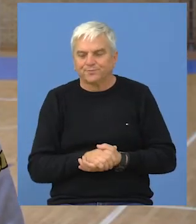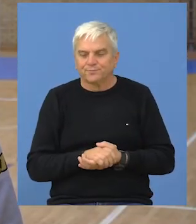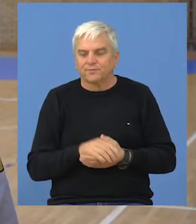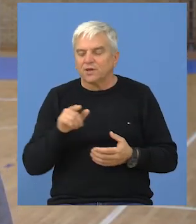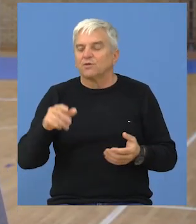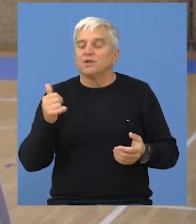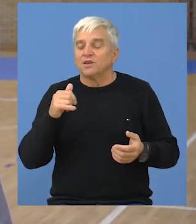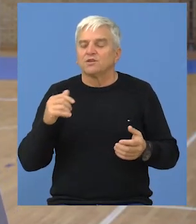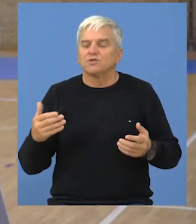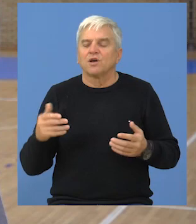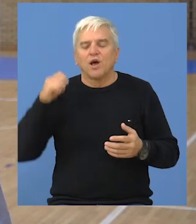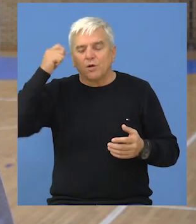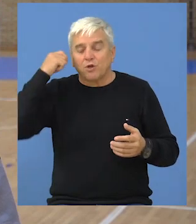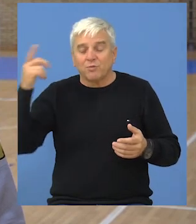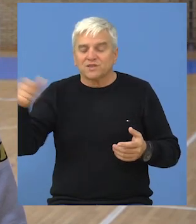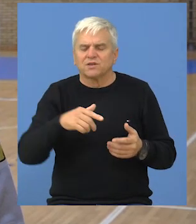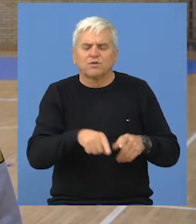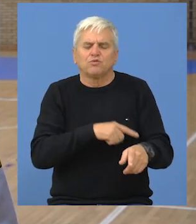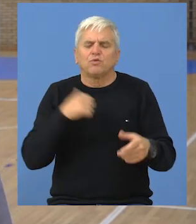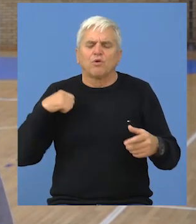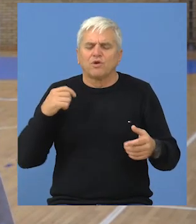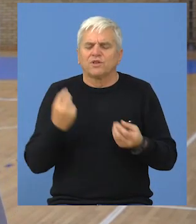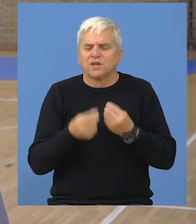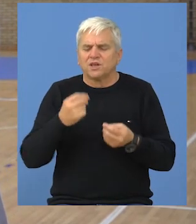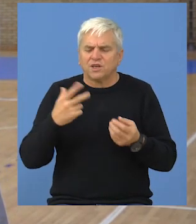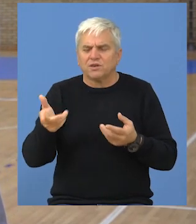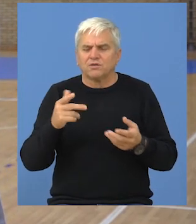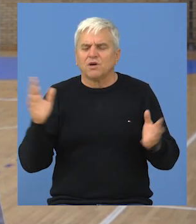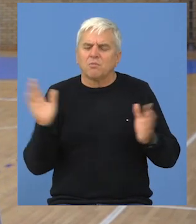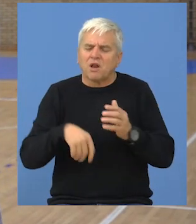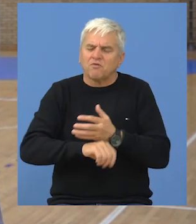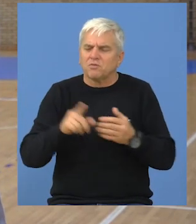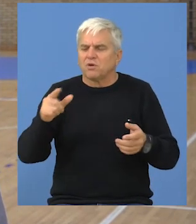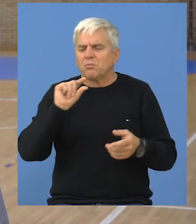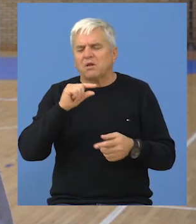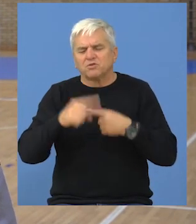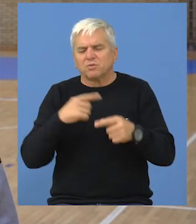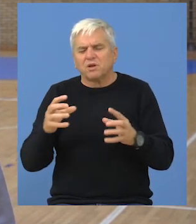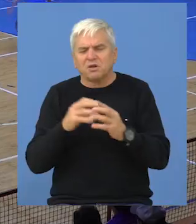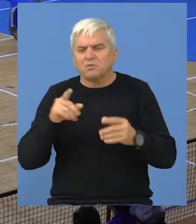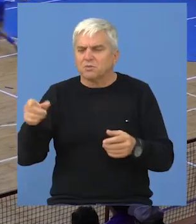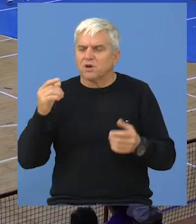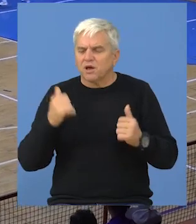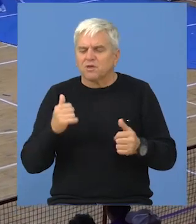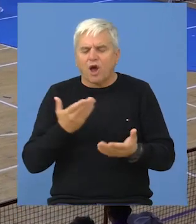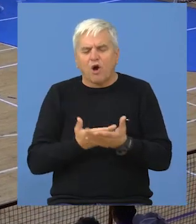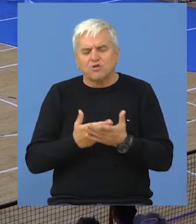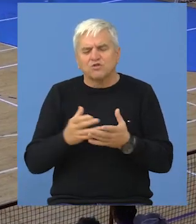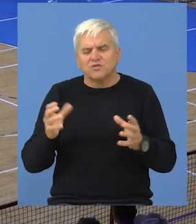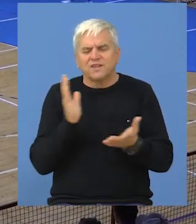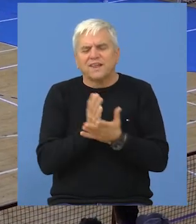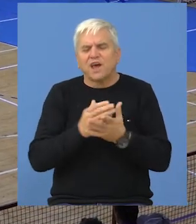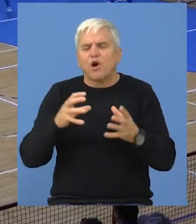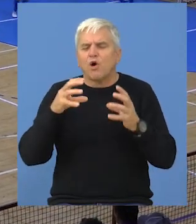tvrda utakmica Novi Pazar je dugogodišnji prvoligaš, oni su malo promenili ekipu, ali u suštini je i okusnica